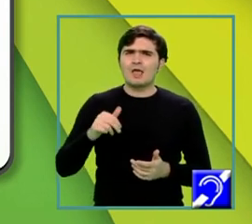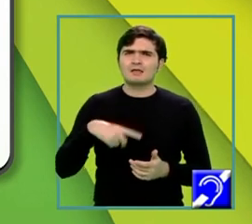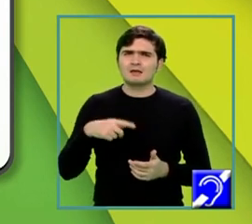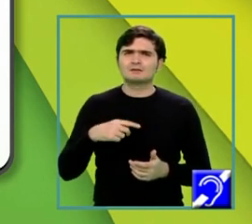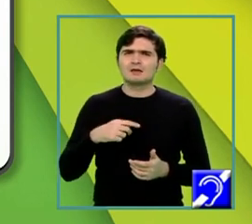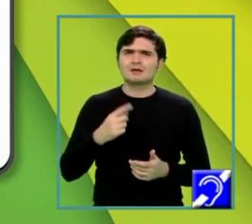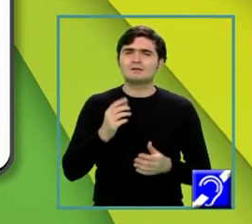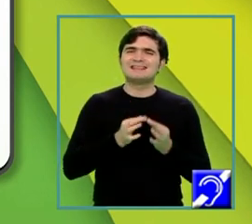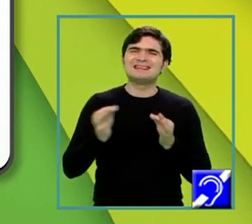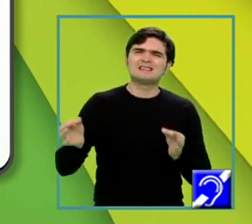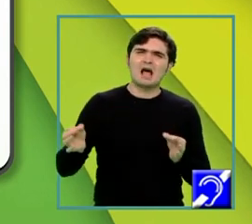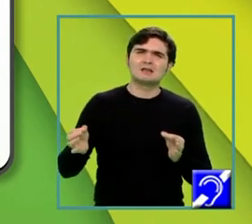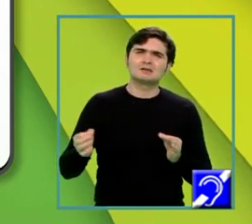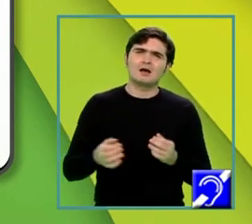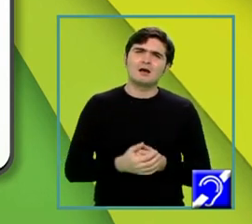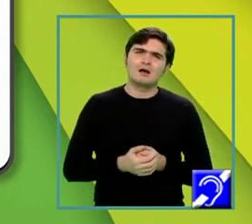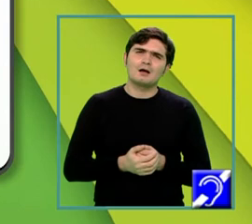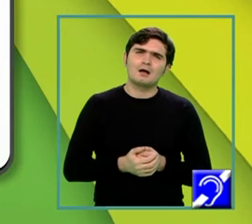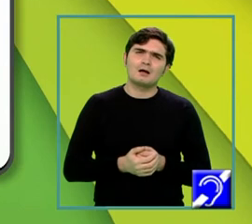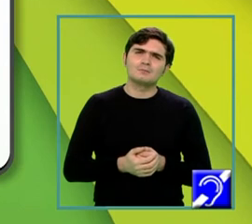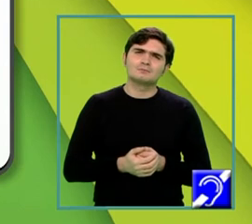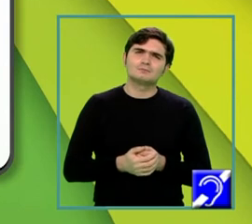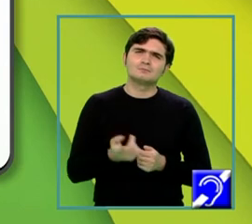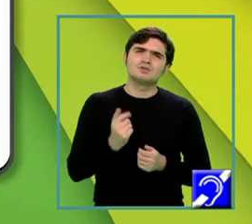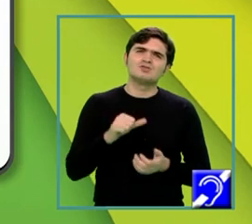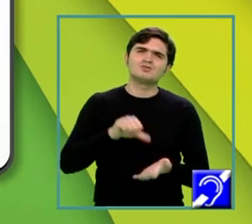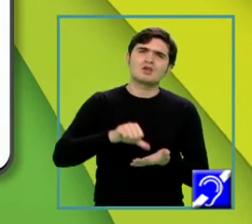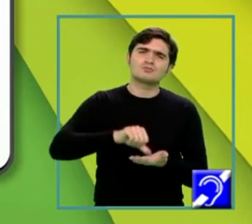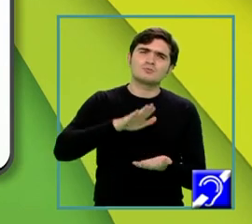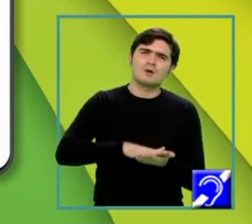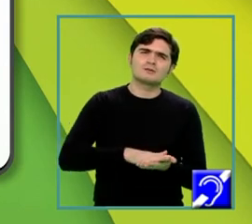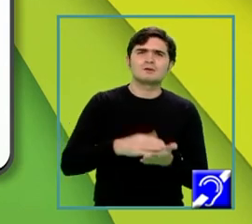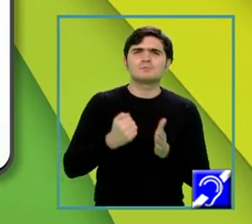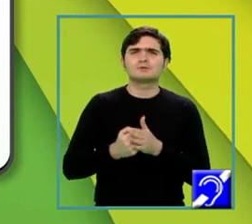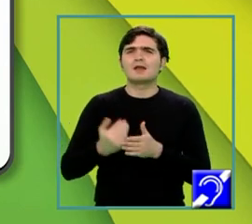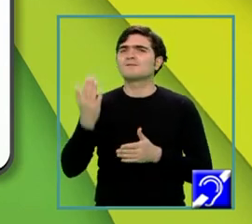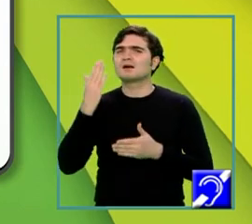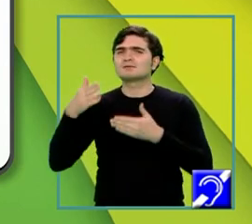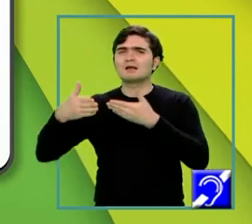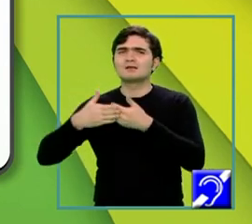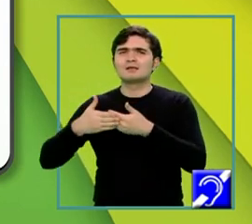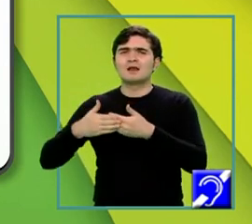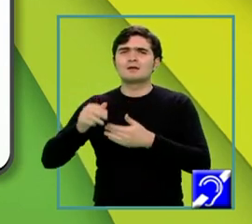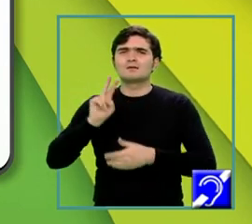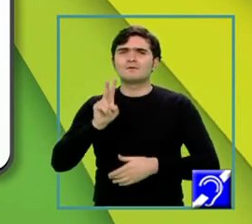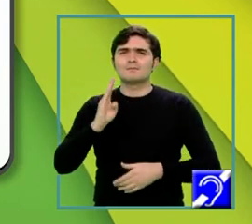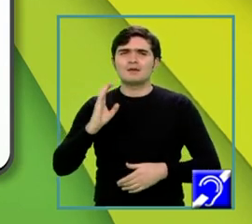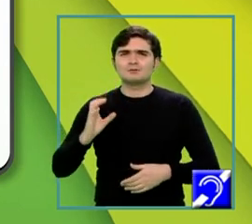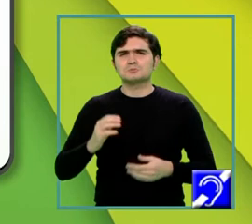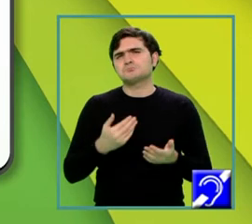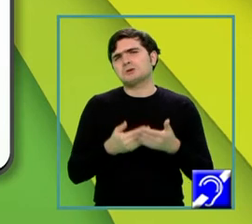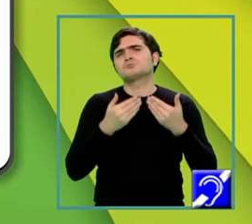distanță din centrul bazei la fața laterală VBC. Pentru început,